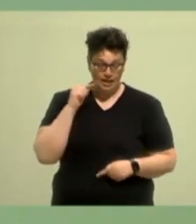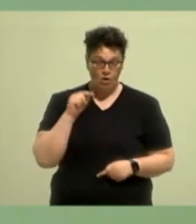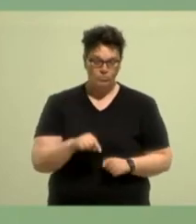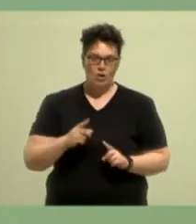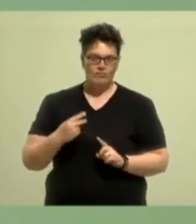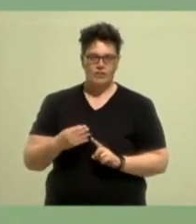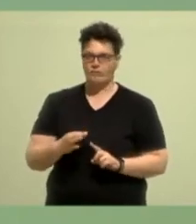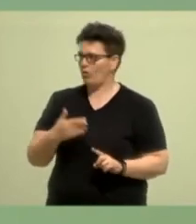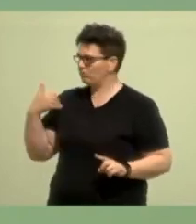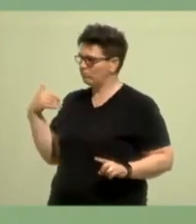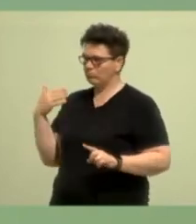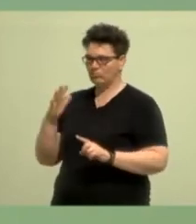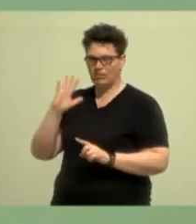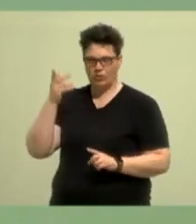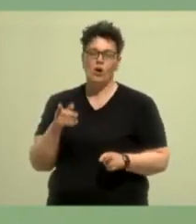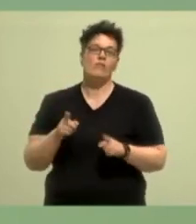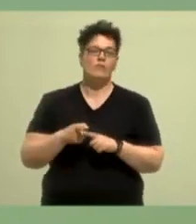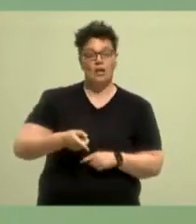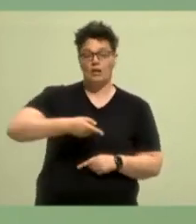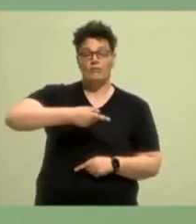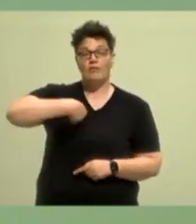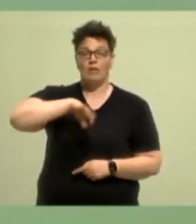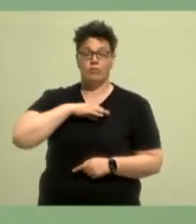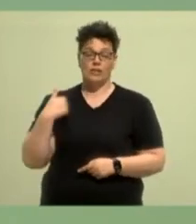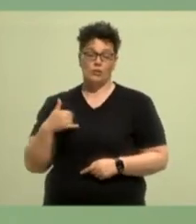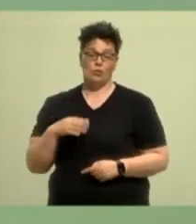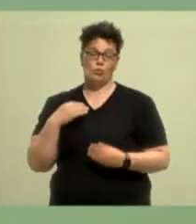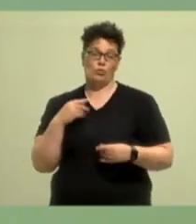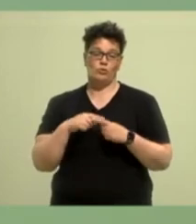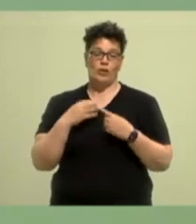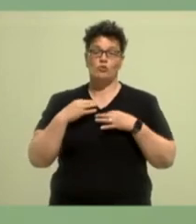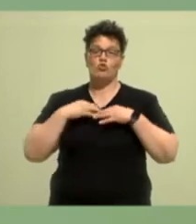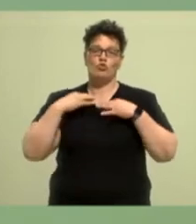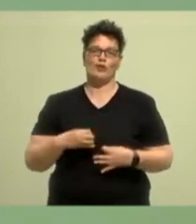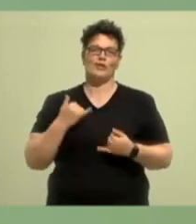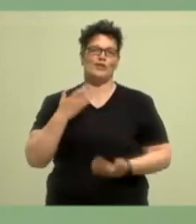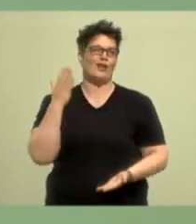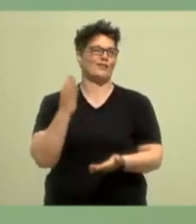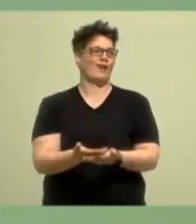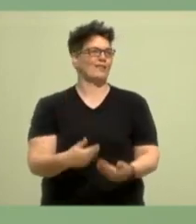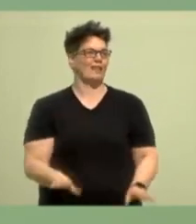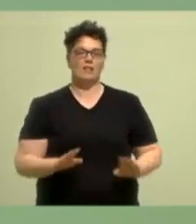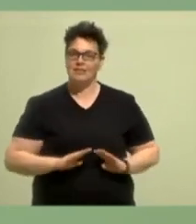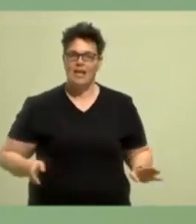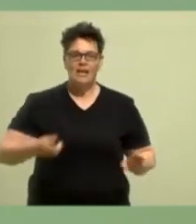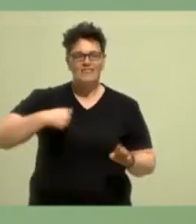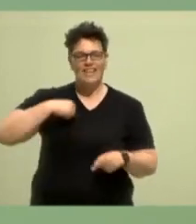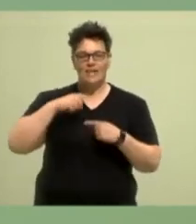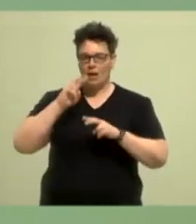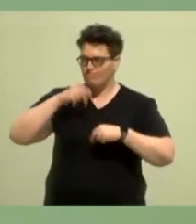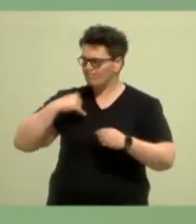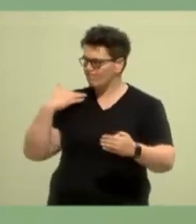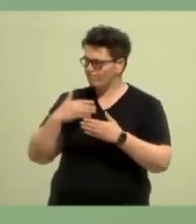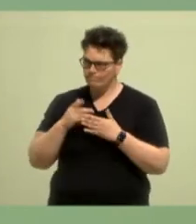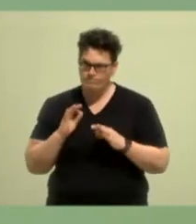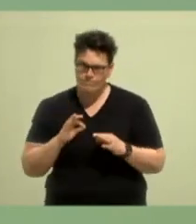Nämlich, dass wir uns Grüne nie selber genug waren. Dass wir uns immer hinterfragt haben. Dass wir mutig waren. Dass wir neugierig waren. Dass wir